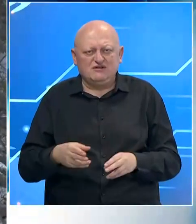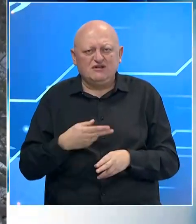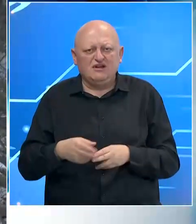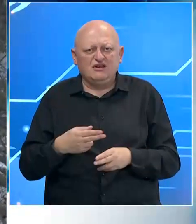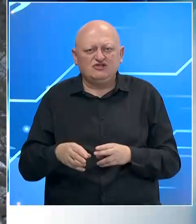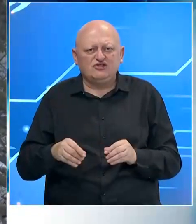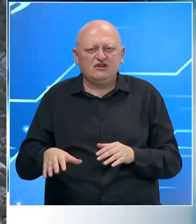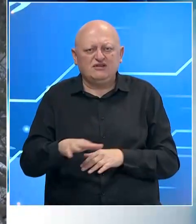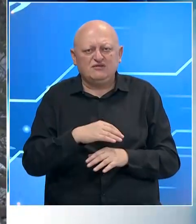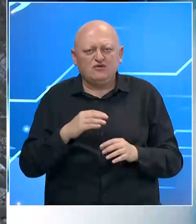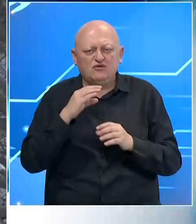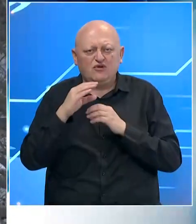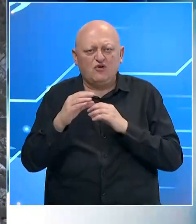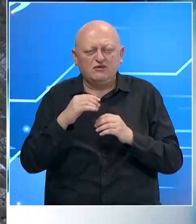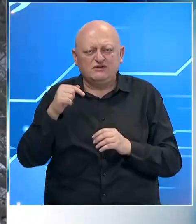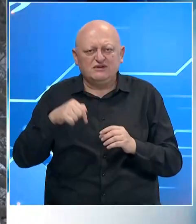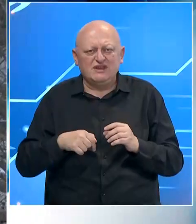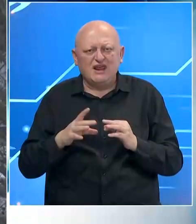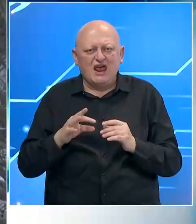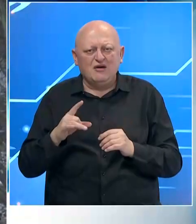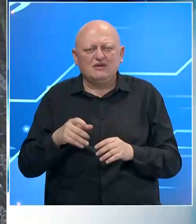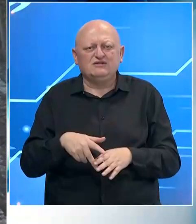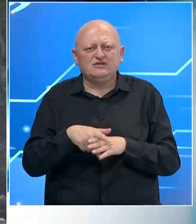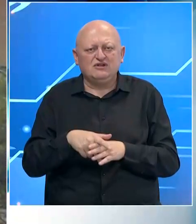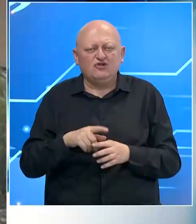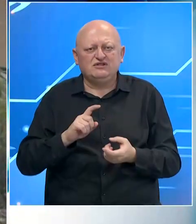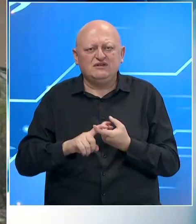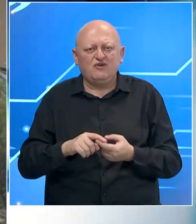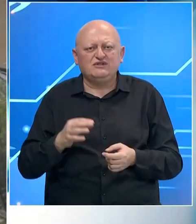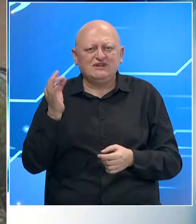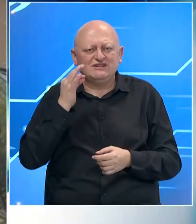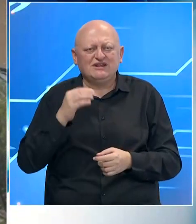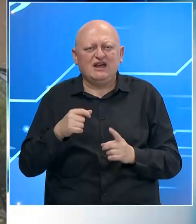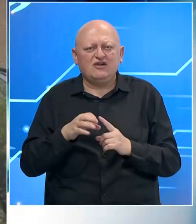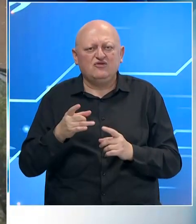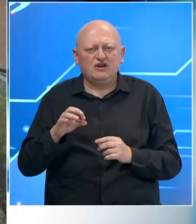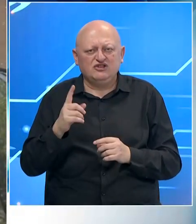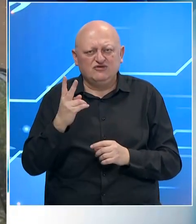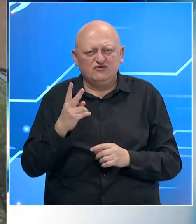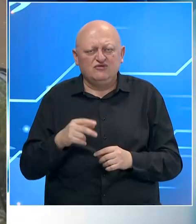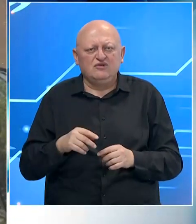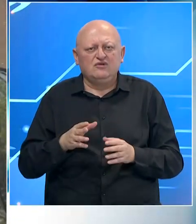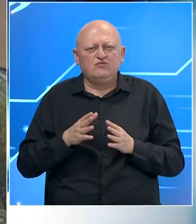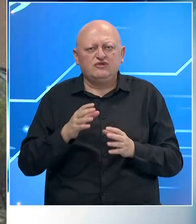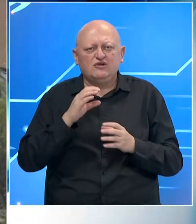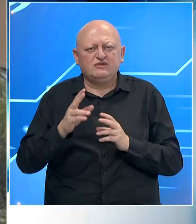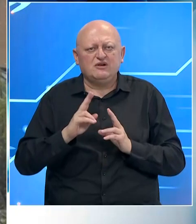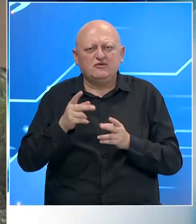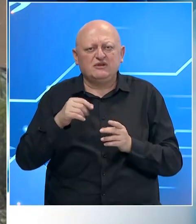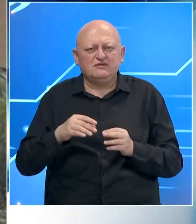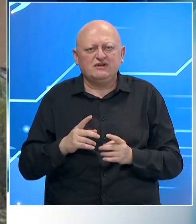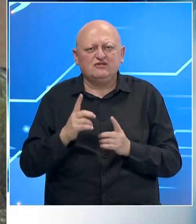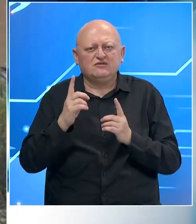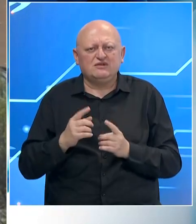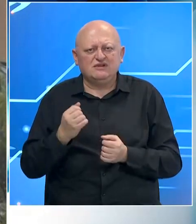nestalim, te raščišavanjem terena i komunikacija u Jablanici, Konjicu, Fojnici, Kiseljaku i Kreševu. Putna komunikacija Mostar